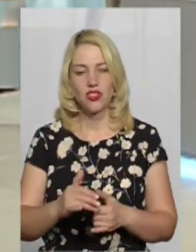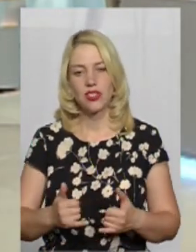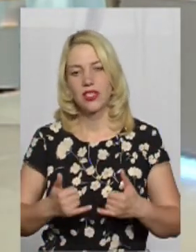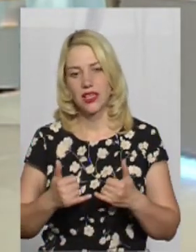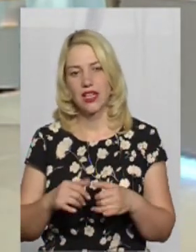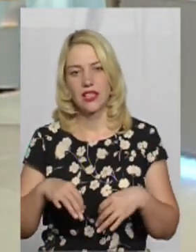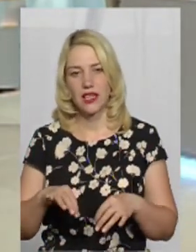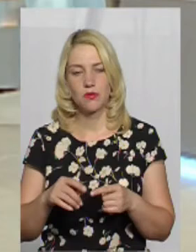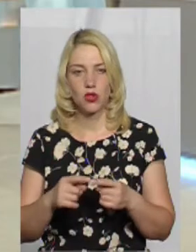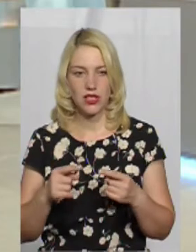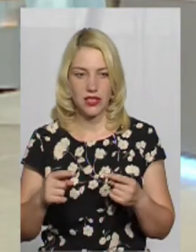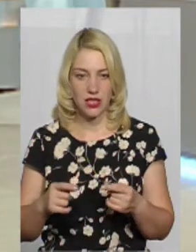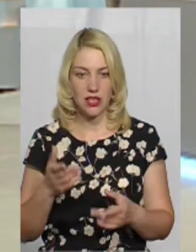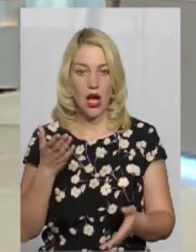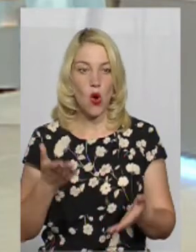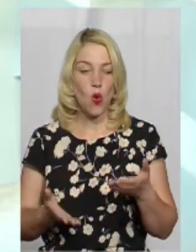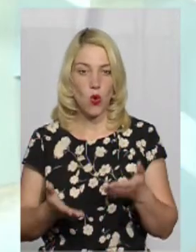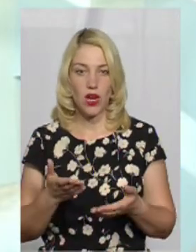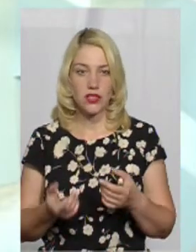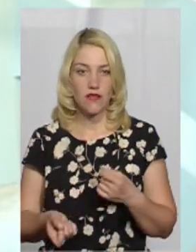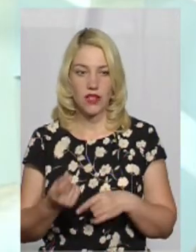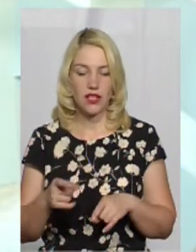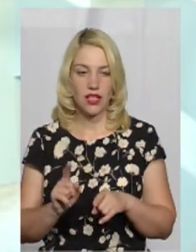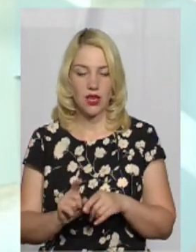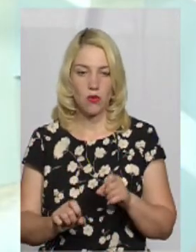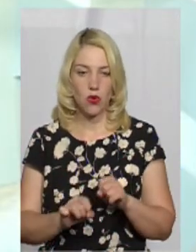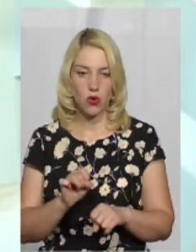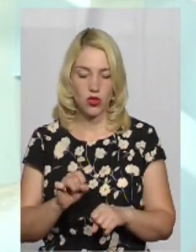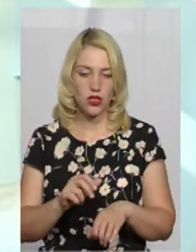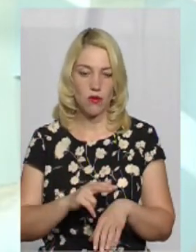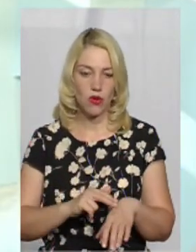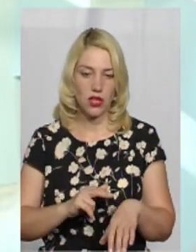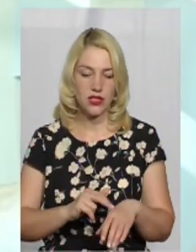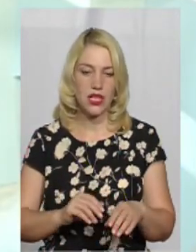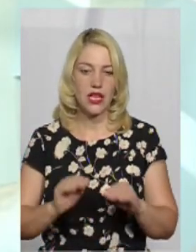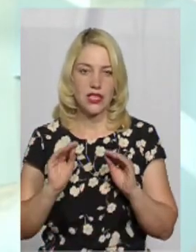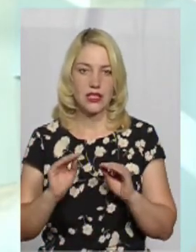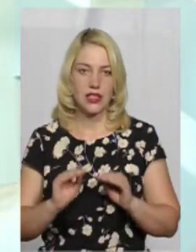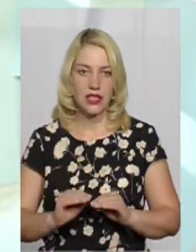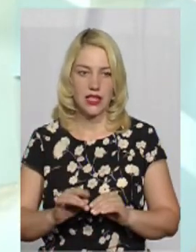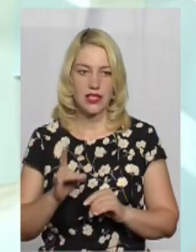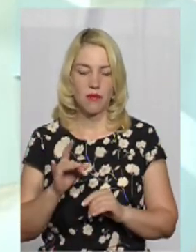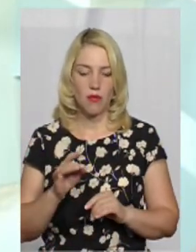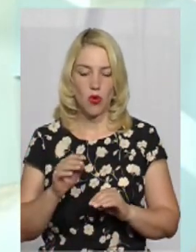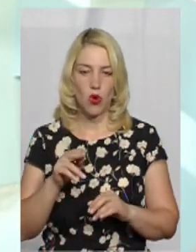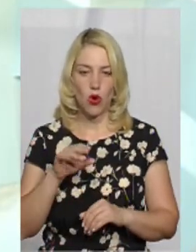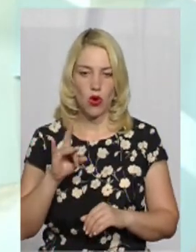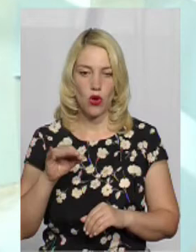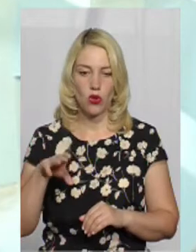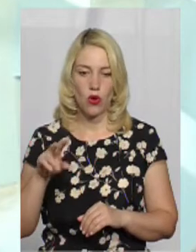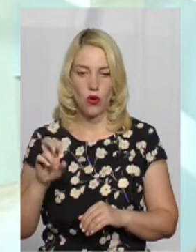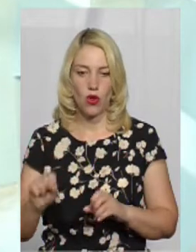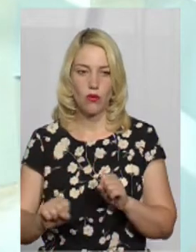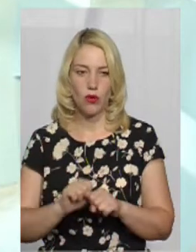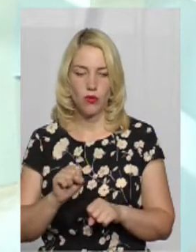вистою транспортних засобів. В разі виявлення таких порушень працівниками поліції складаються відповідні протоколи про адміністративне правопорушення та